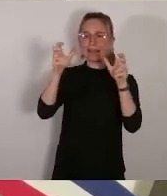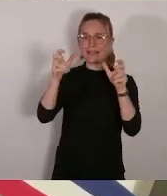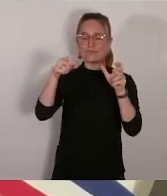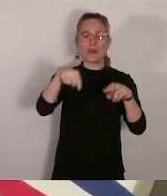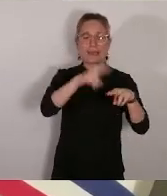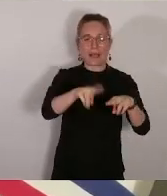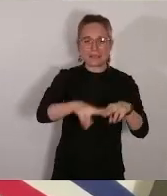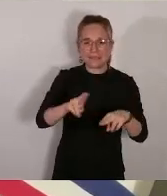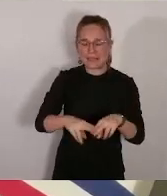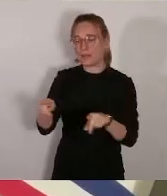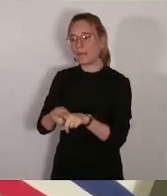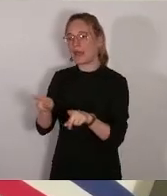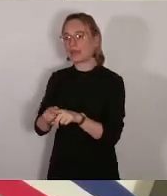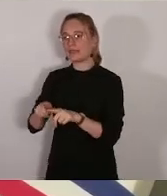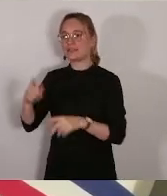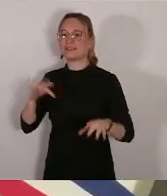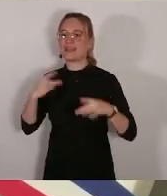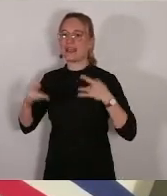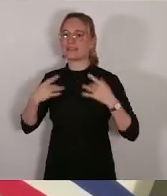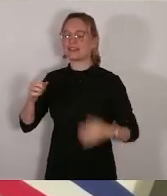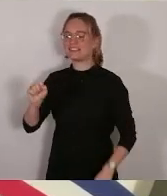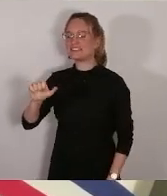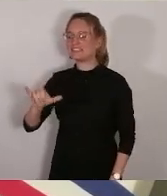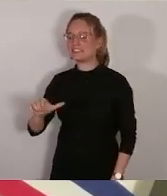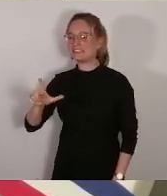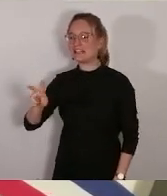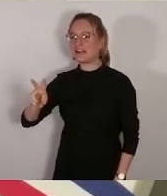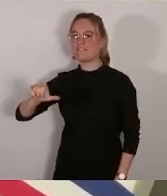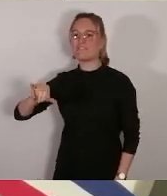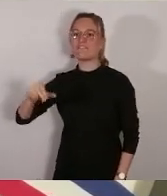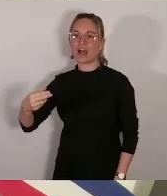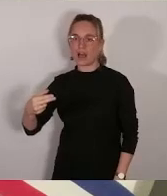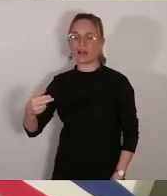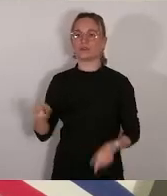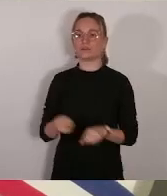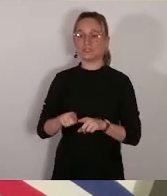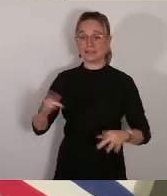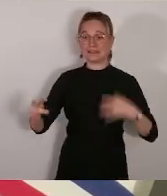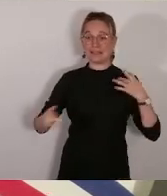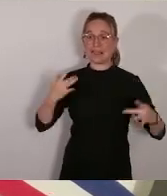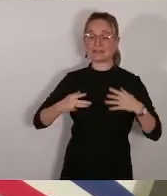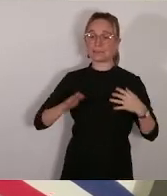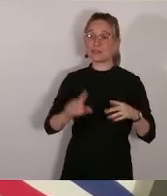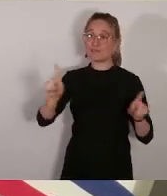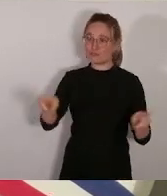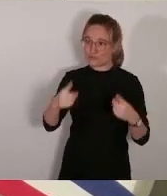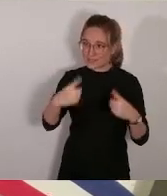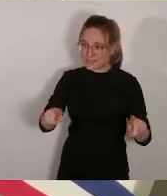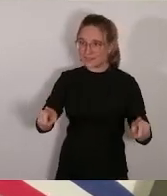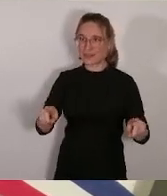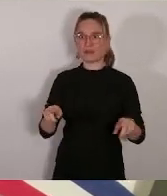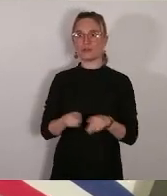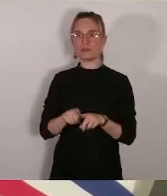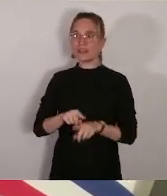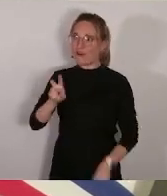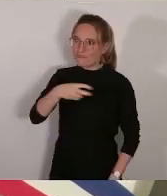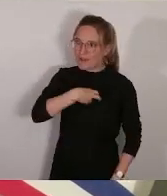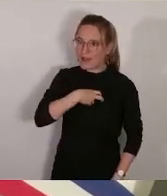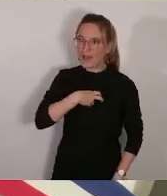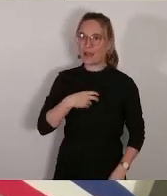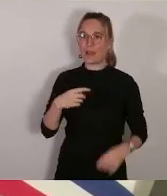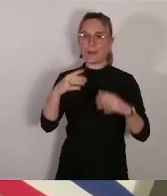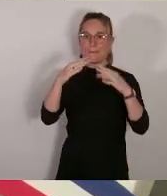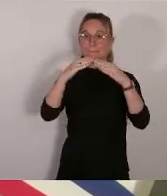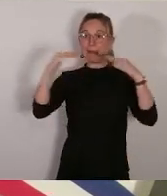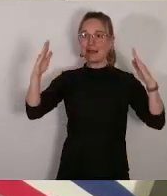une ligne pour le kiosque à musique et on a obtenu aussi de pouvoir enfin engager la rénovation du Palais Carly, donc ça c'est